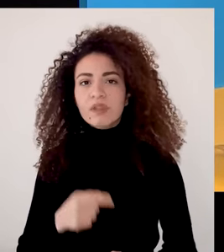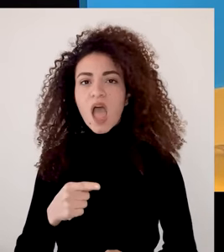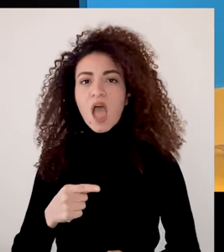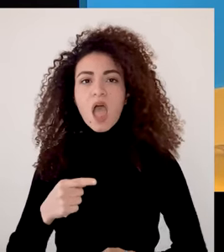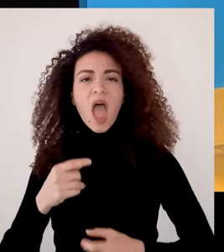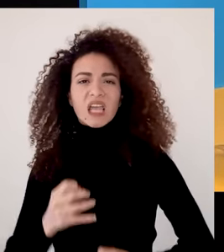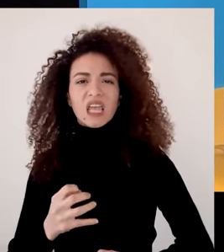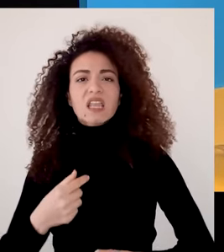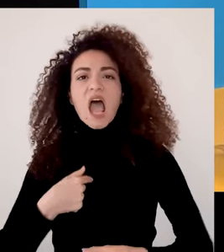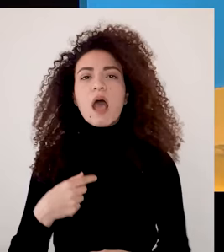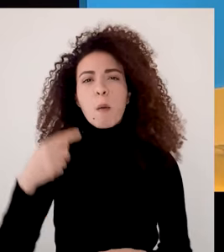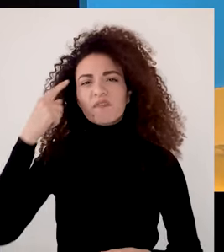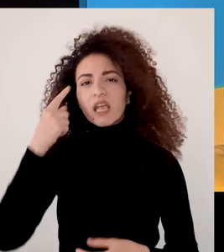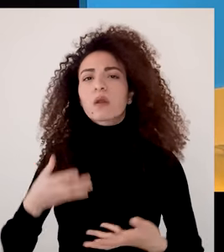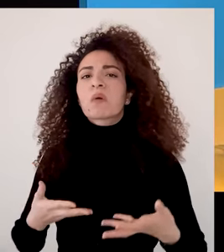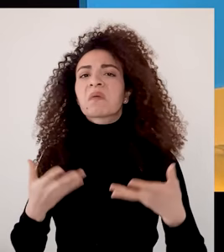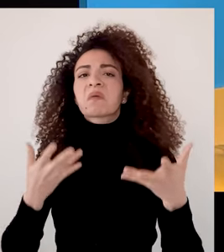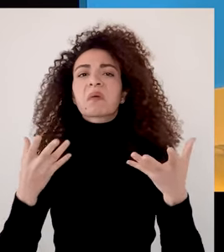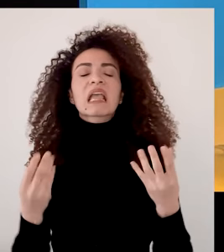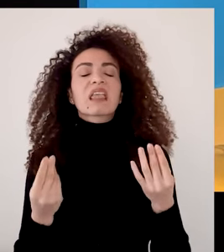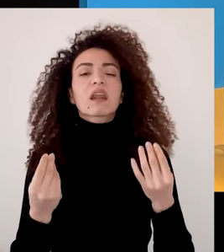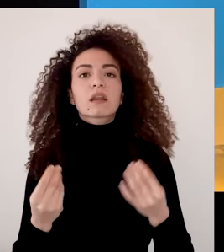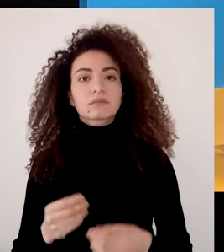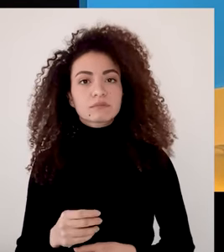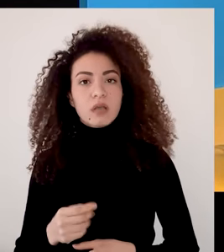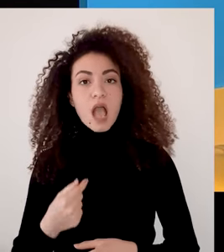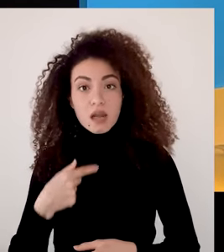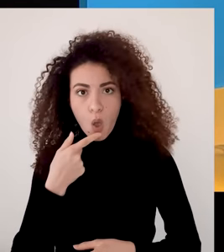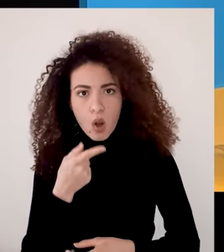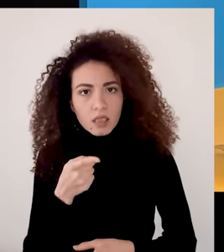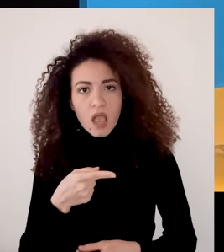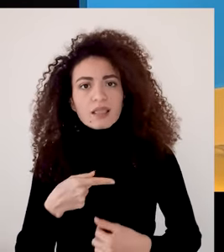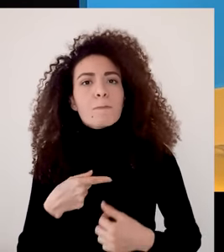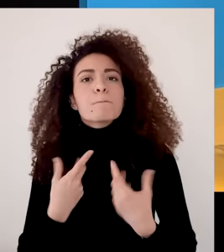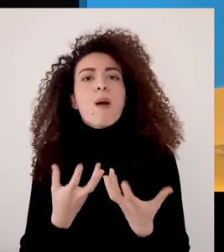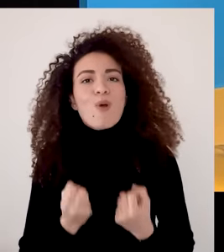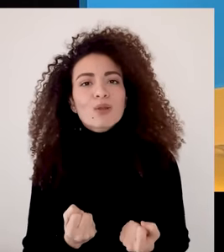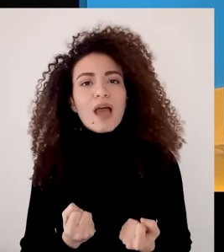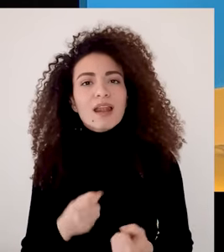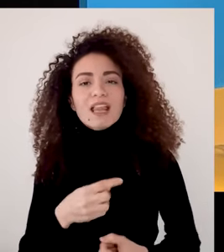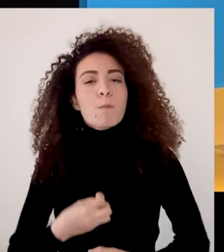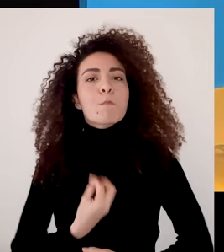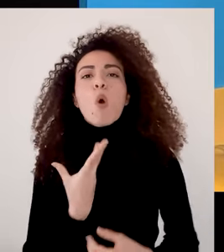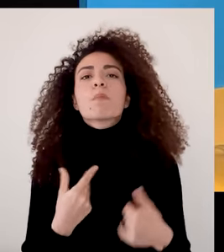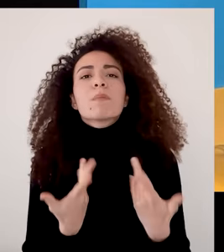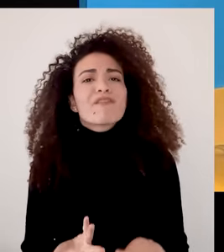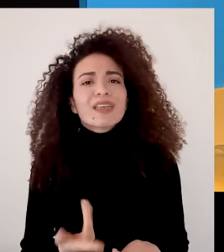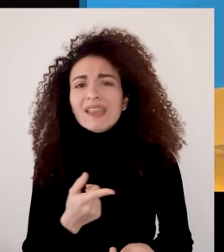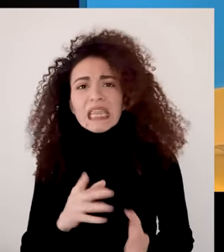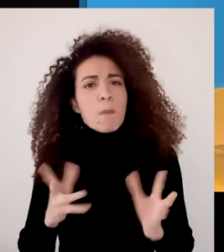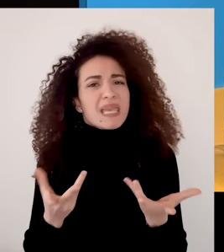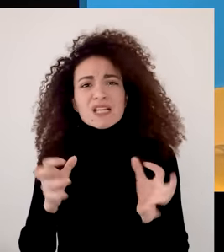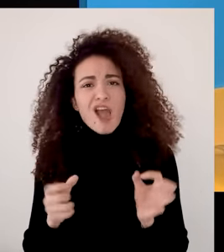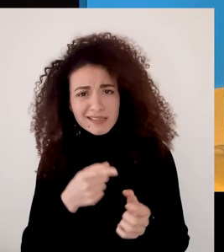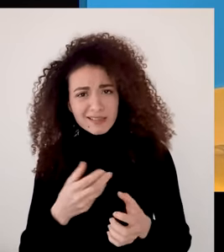بتبالغي بتقدير نفسك قلتلك ما فيك وبالأساس أنت ما عندك الموهبة ولا الإمكانية ومين